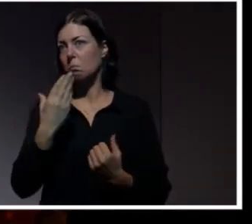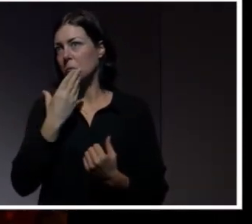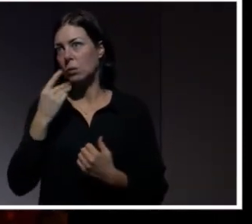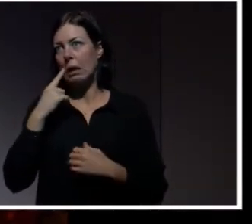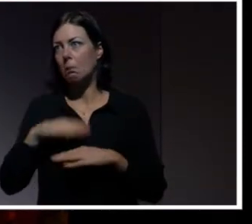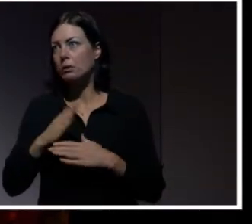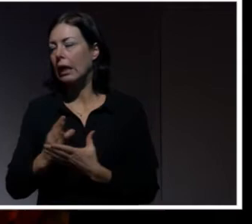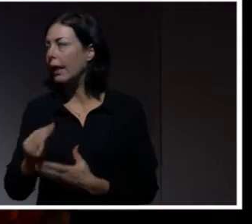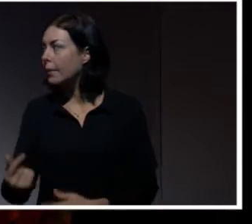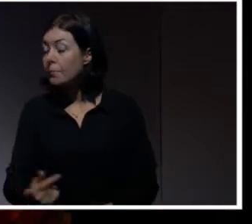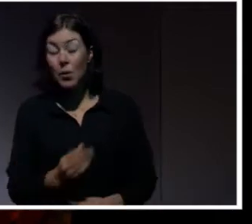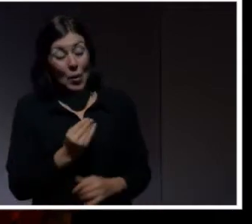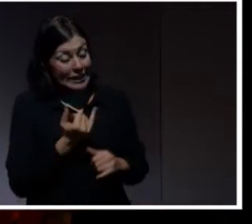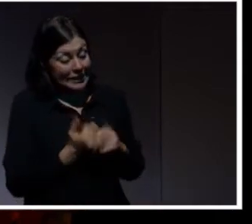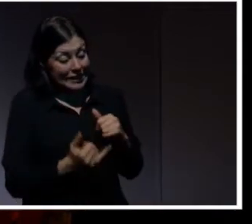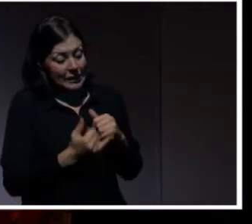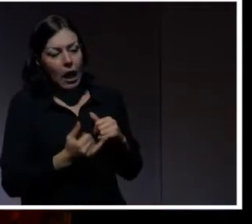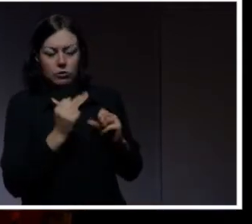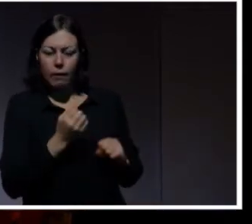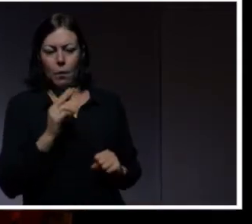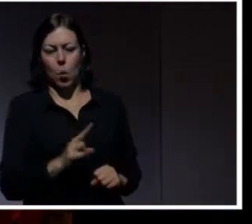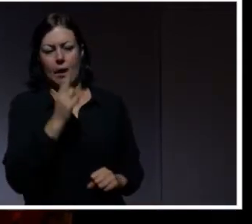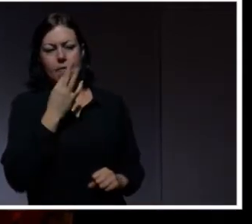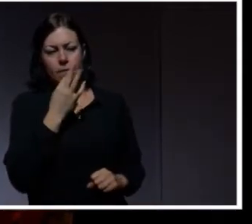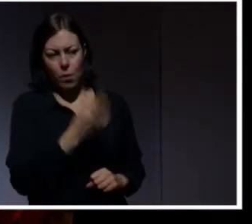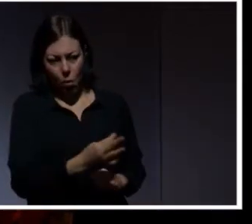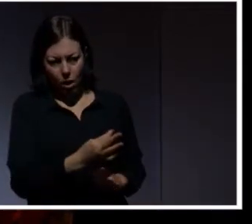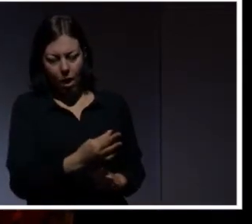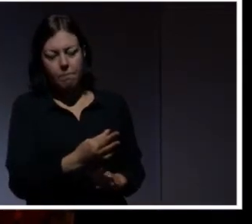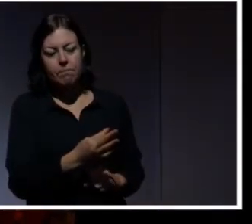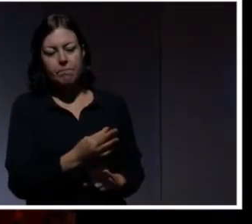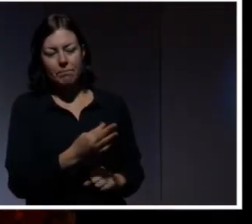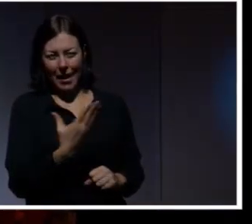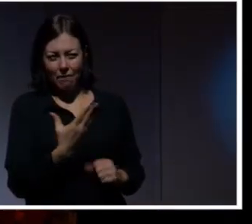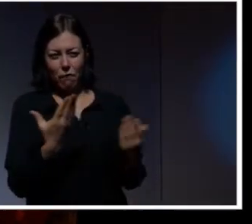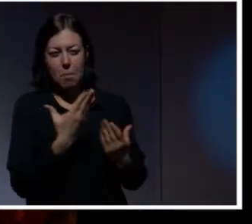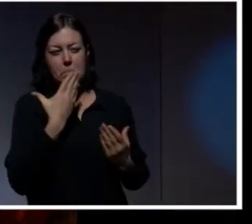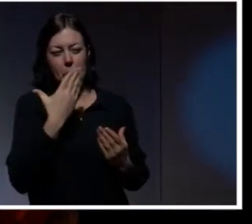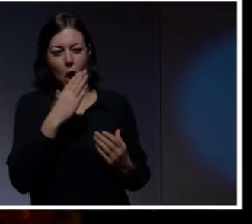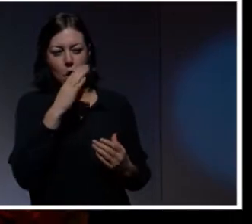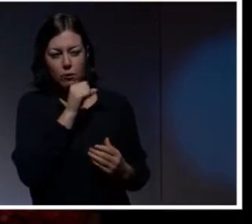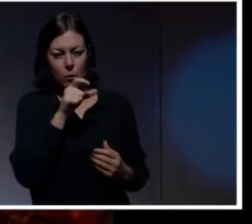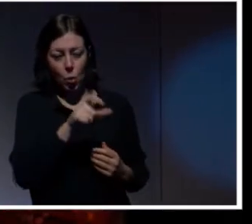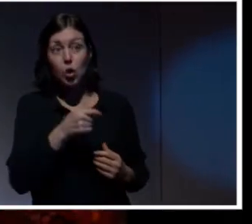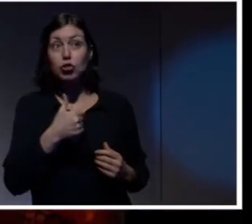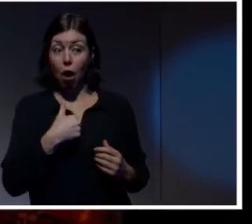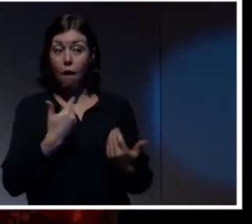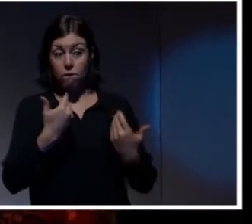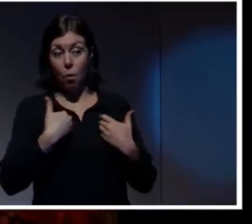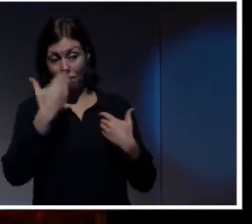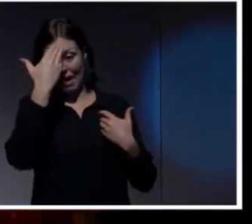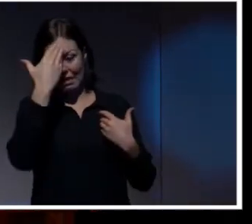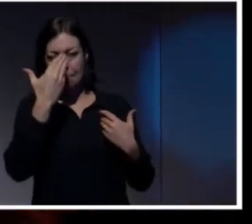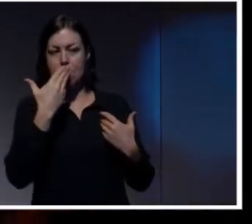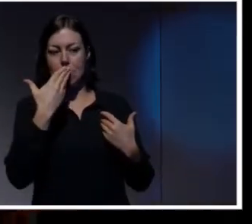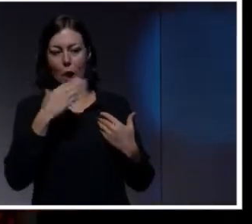Avslutningsvis så skulle jag vilja ställa en ganska konkret fråga. Och det handlar om vad är ett bra lösenord? Och jag har fått lära mig en metod för att hitta på ett bra lösenord. Nu tänkte